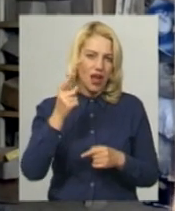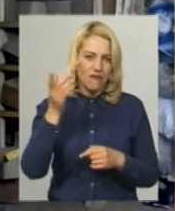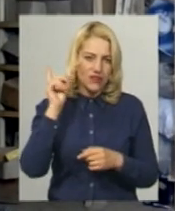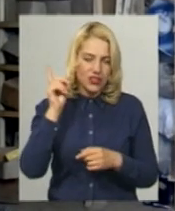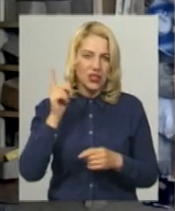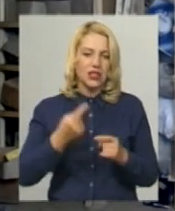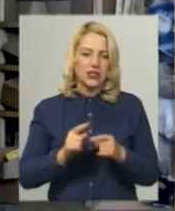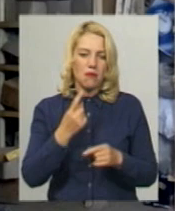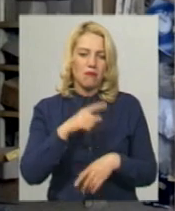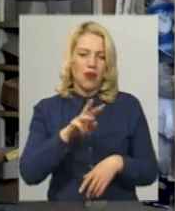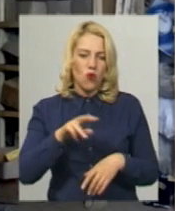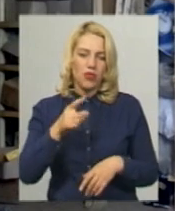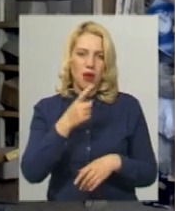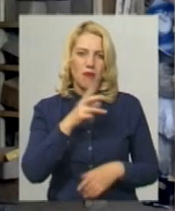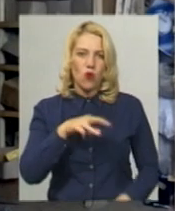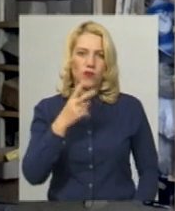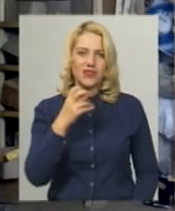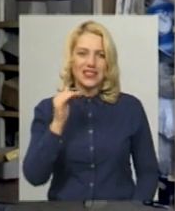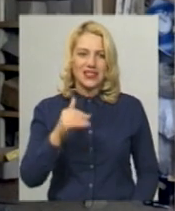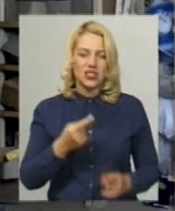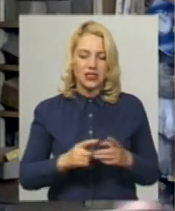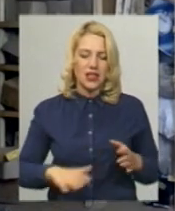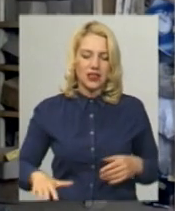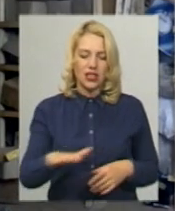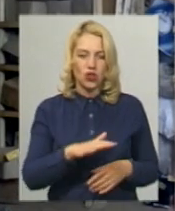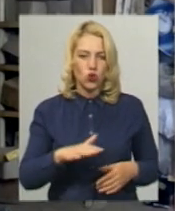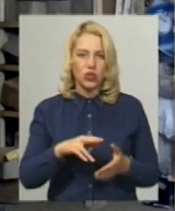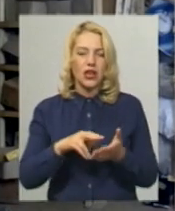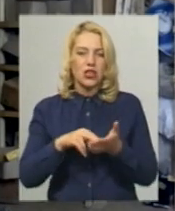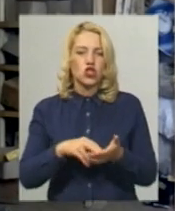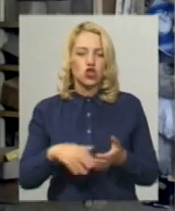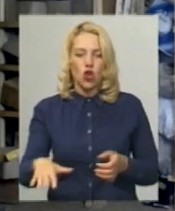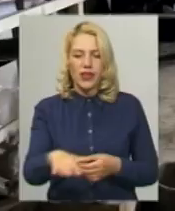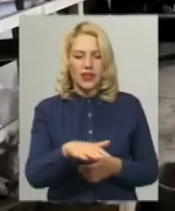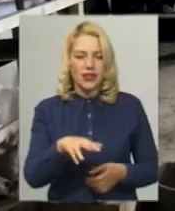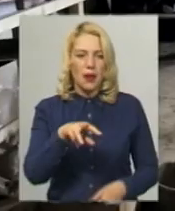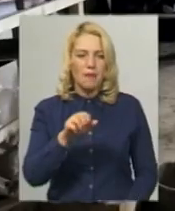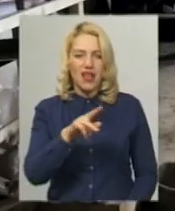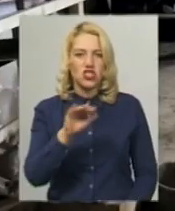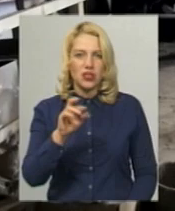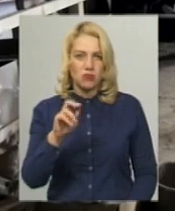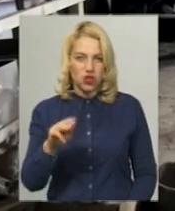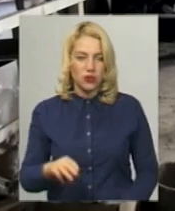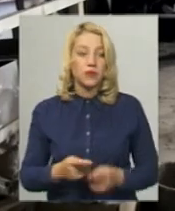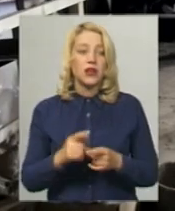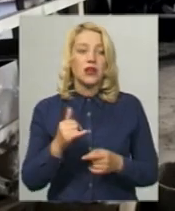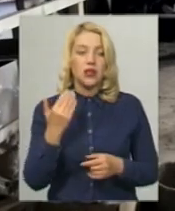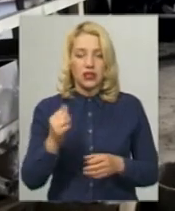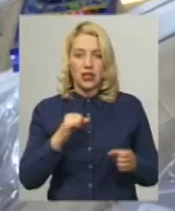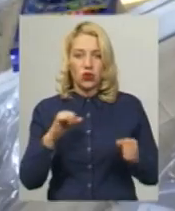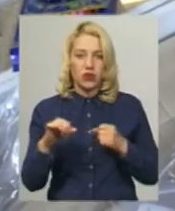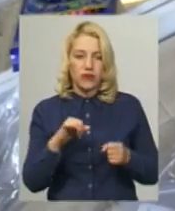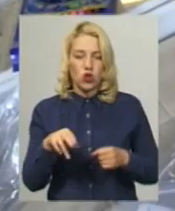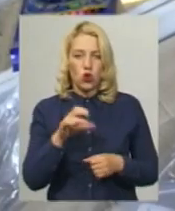-мільйон 200 тисяч. Це саме на території тих, що стоянки Меджибіш-1, Меджибіш-А і Головчинці. Їхній науковий керівник, доцент кафедри